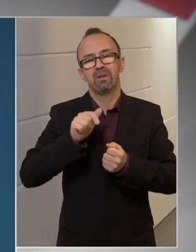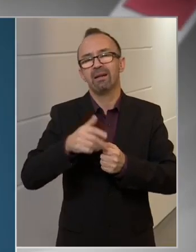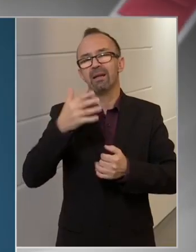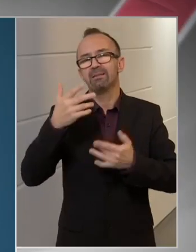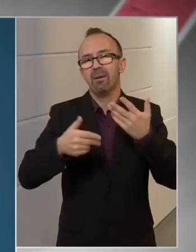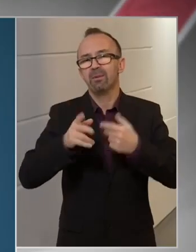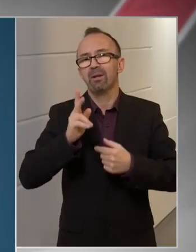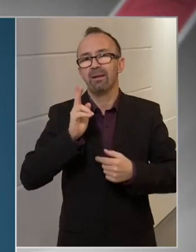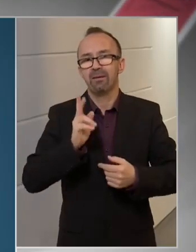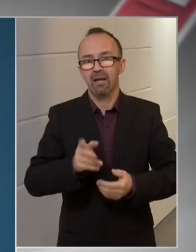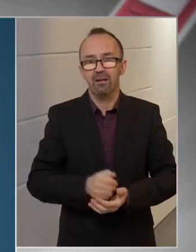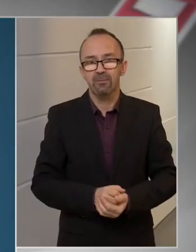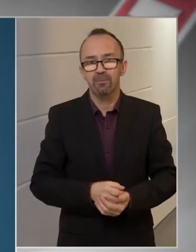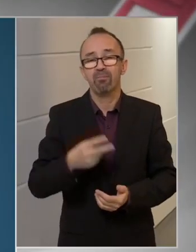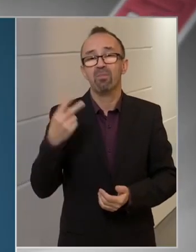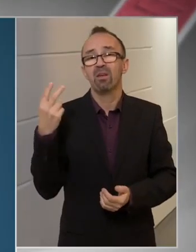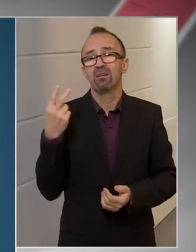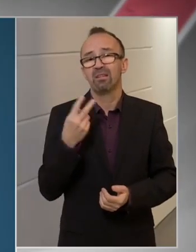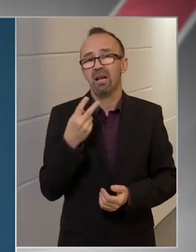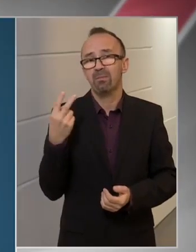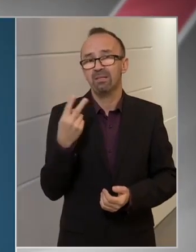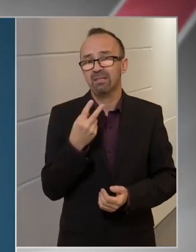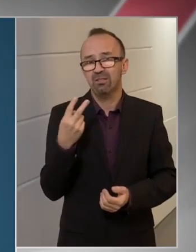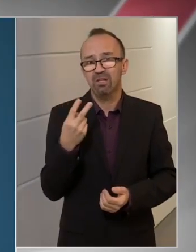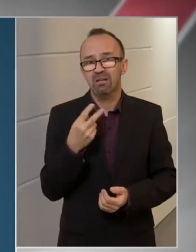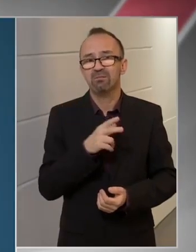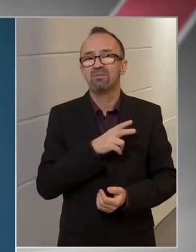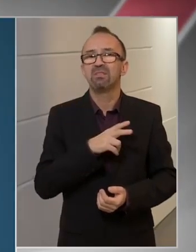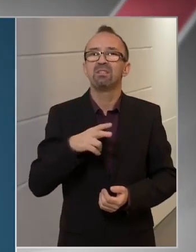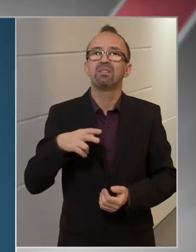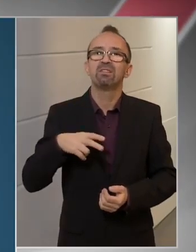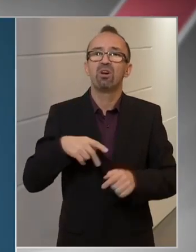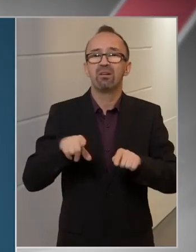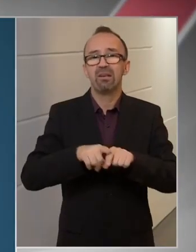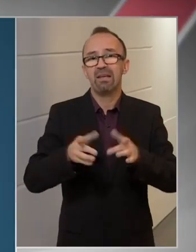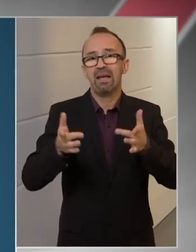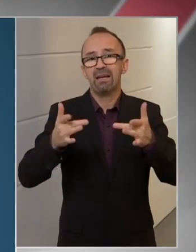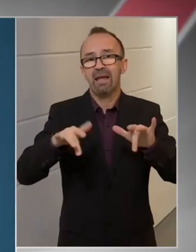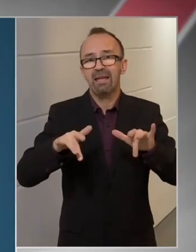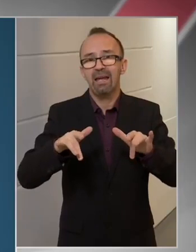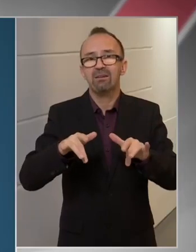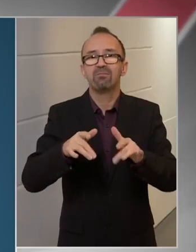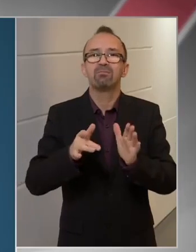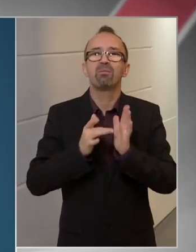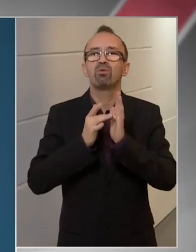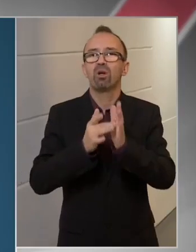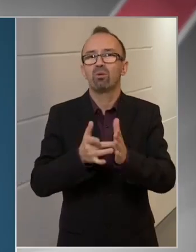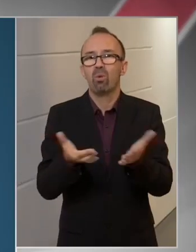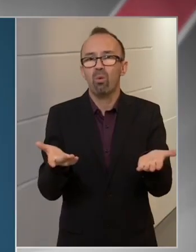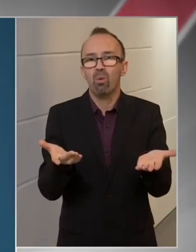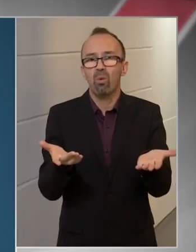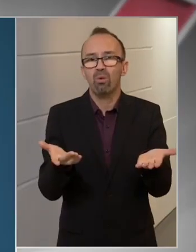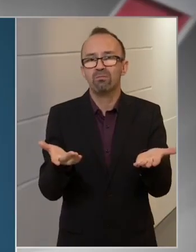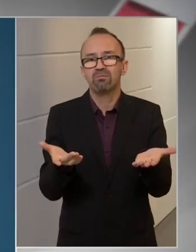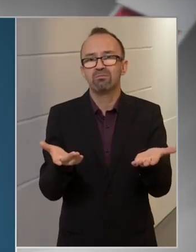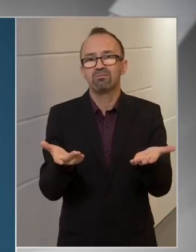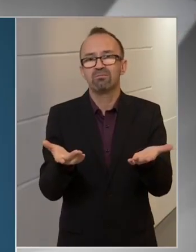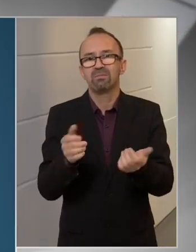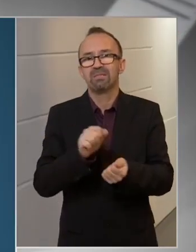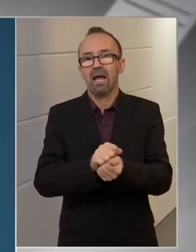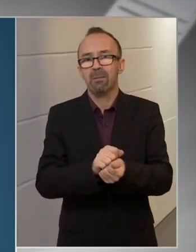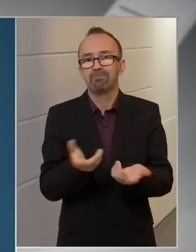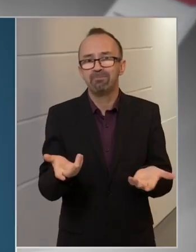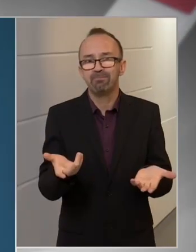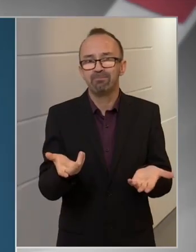számítanunk. De természetesen ez csak ilyen helyen indikátor, egyfajta mutatószám,